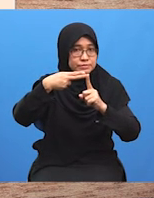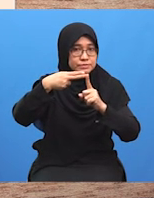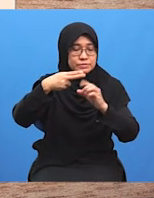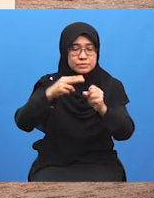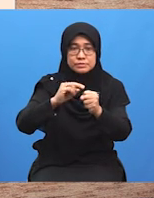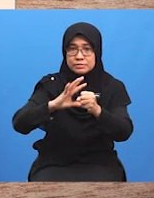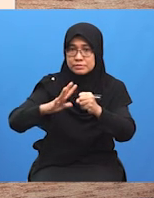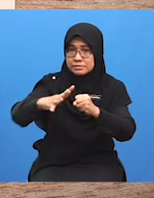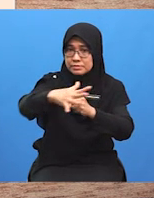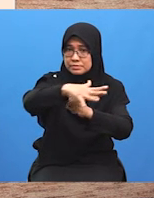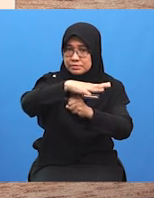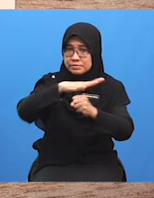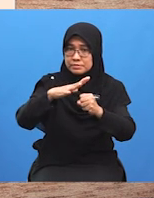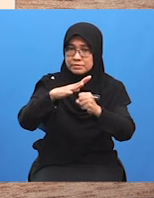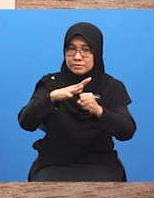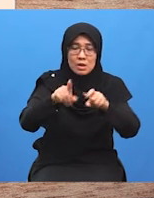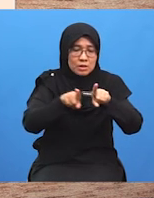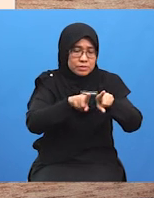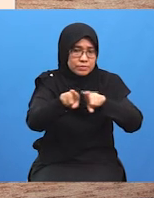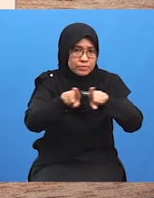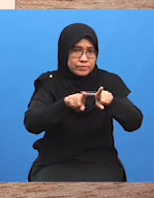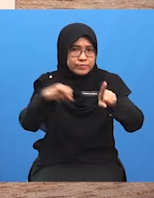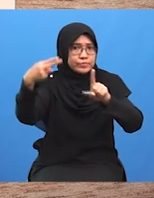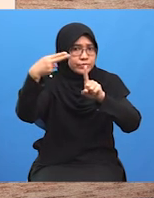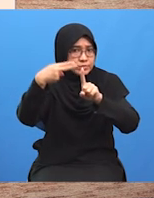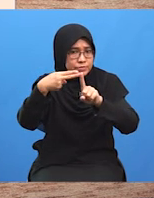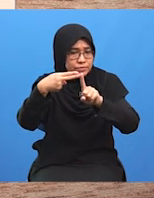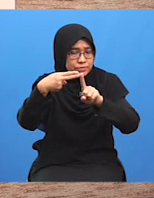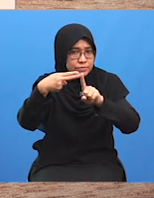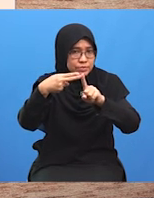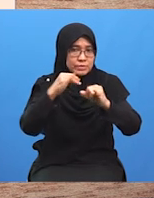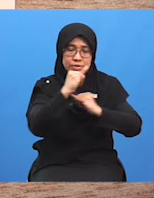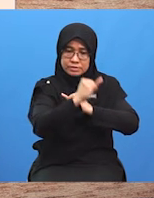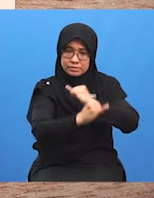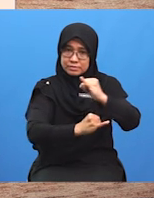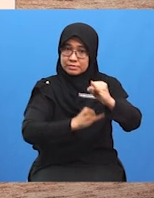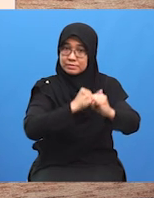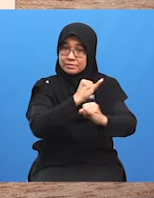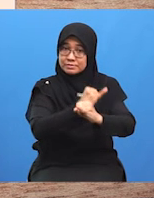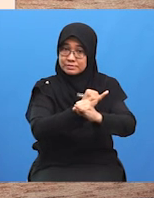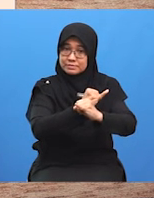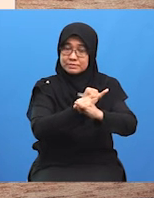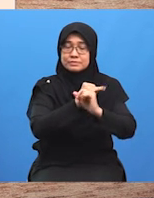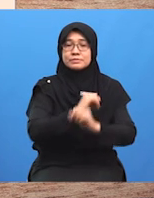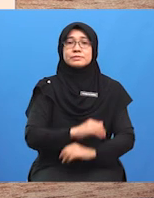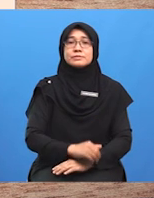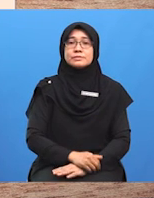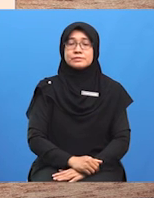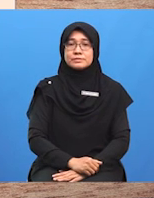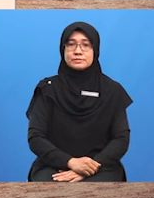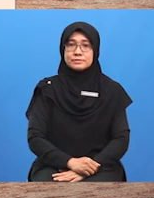Ketujuh, serantau Kelapan, pelbagai hala Sembilan, antarabangsa